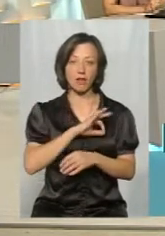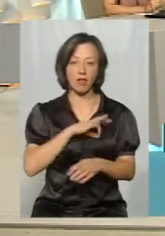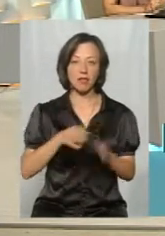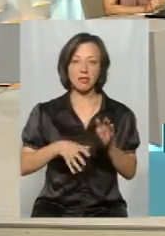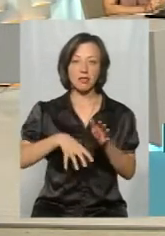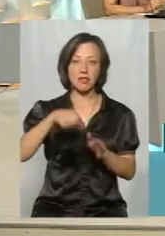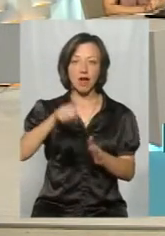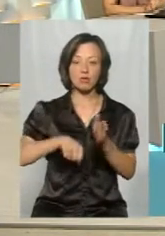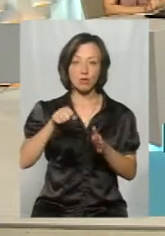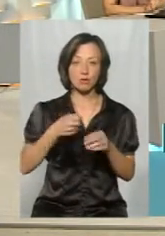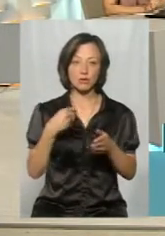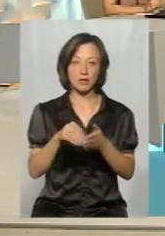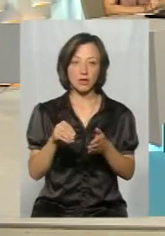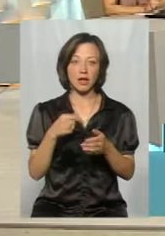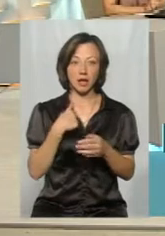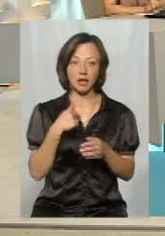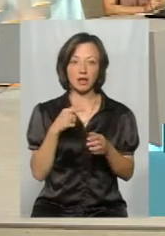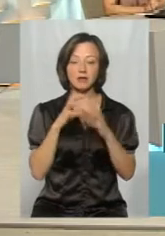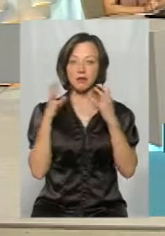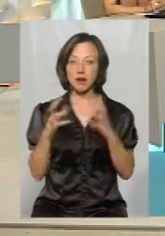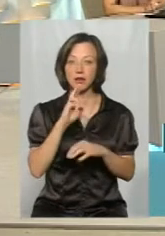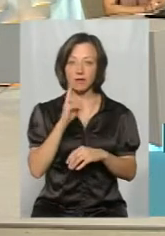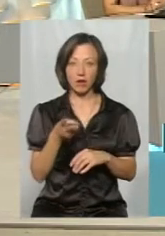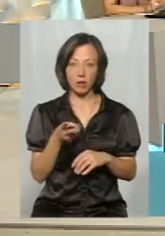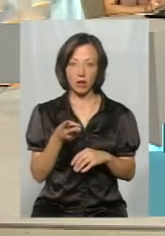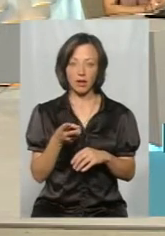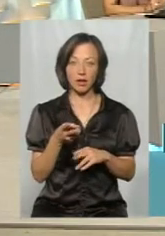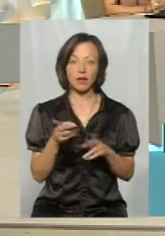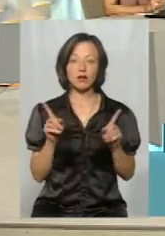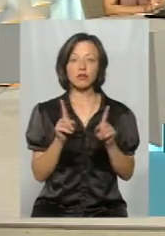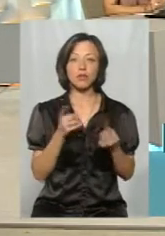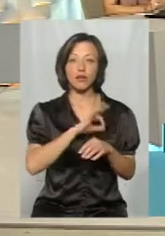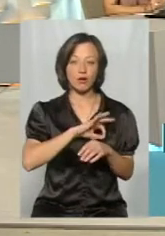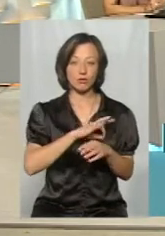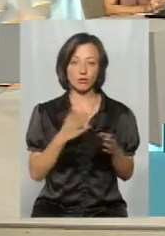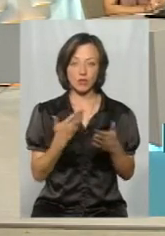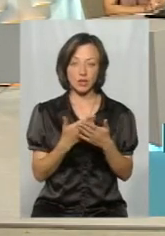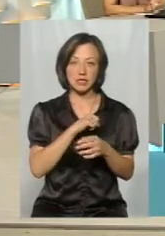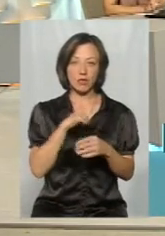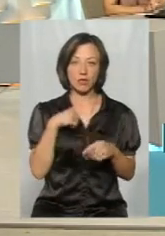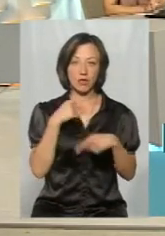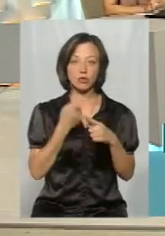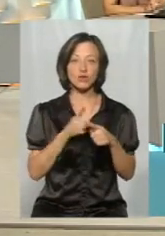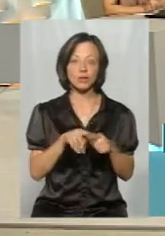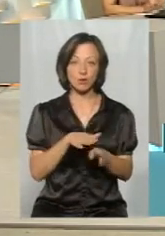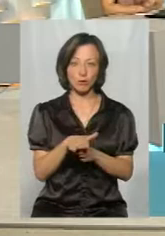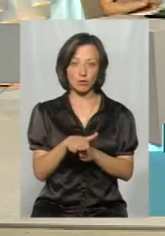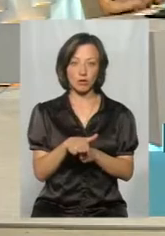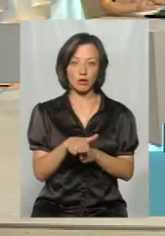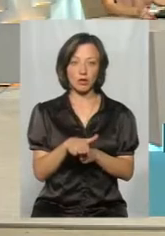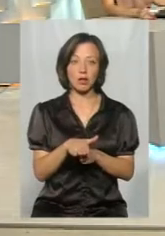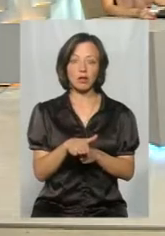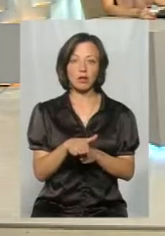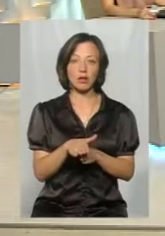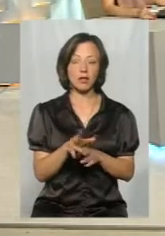Насоси. Купліть насоси, я теплоенергетик, і зберігайте їх два роки, не експлуатуючи. От вона сама вважається, що це відбулося? Відбулося